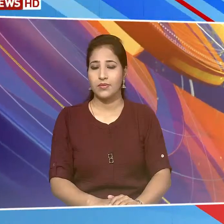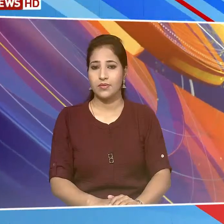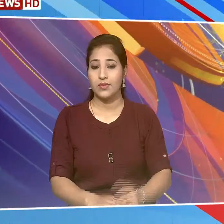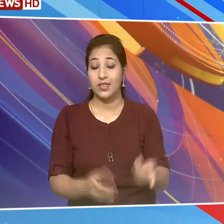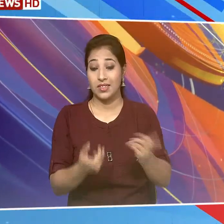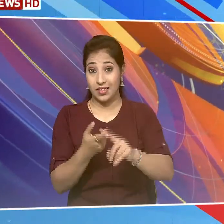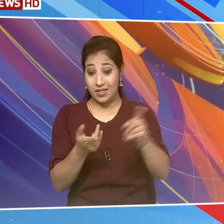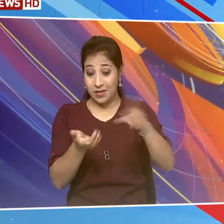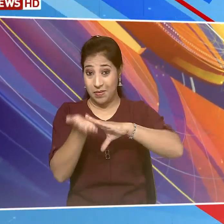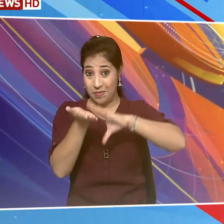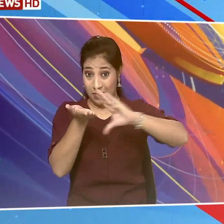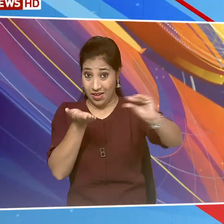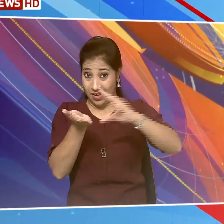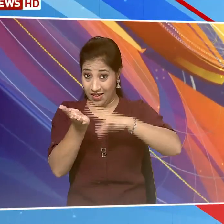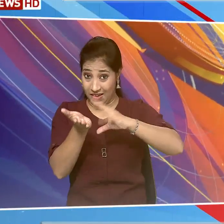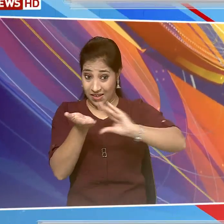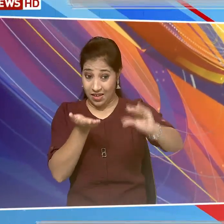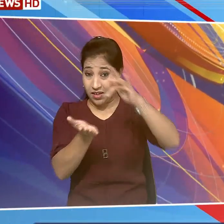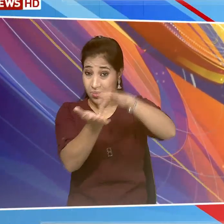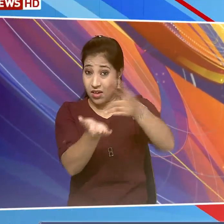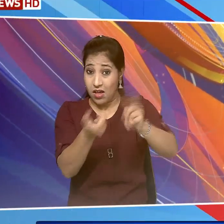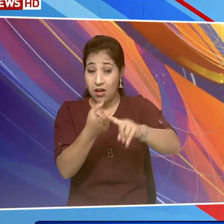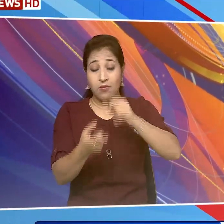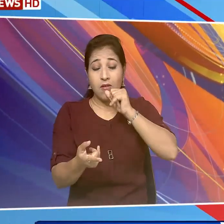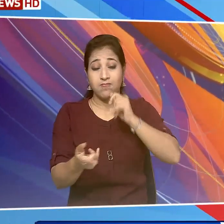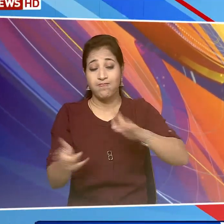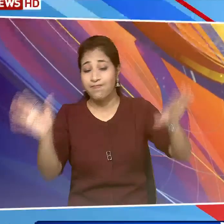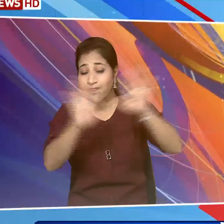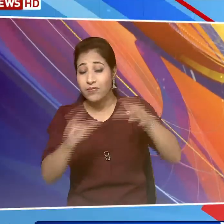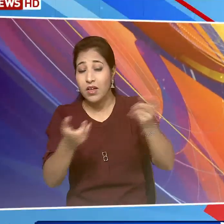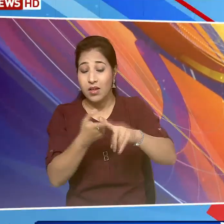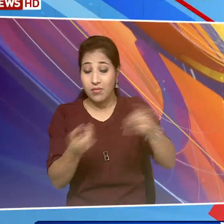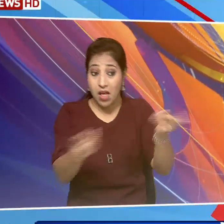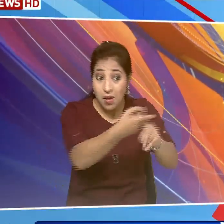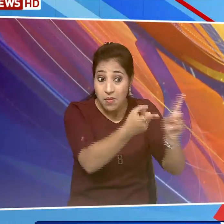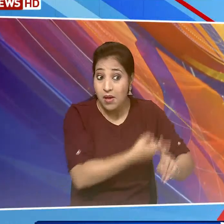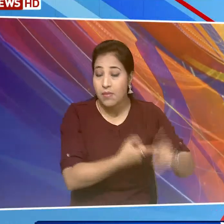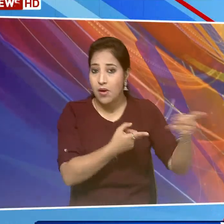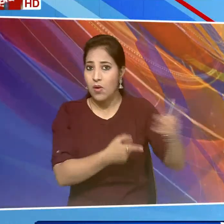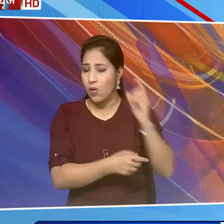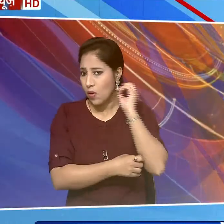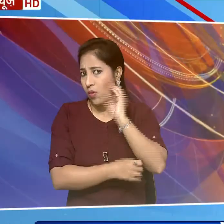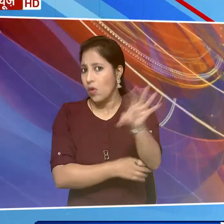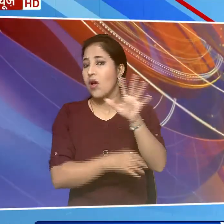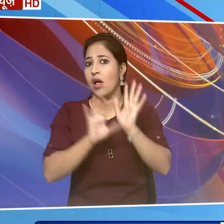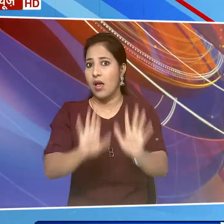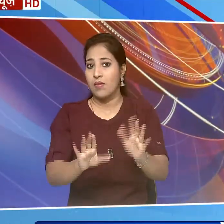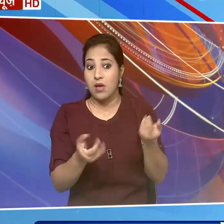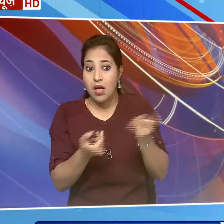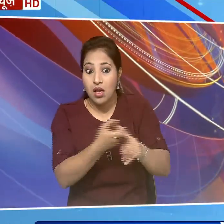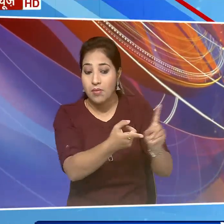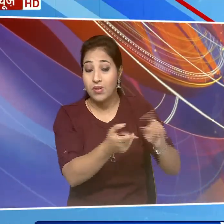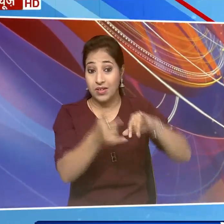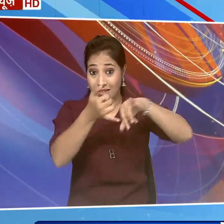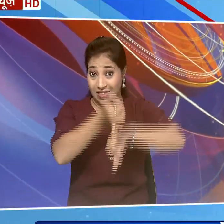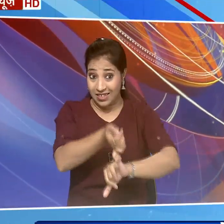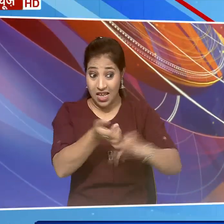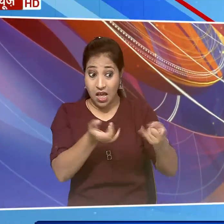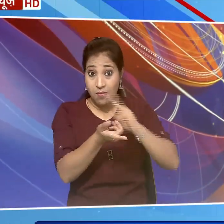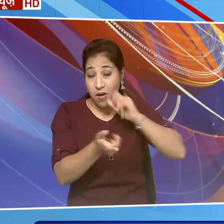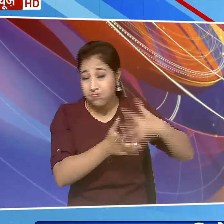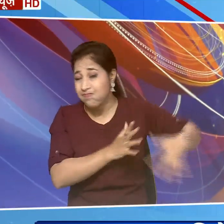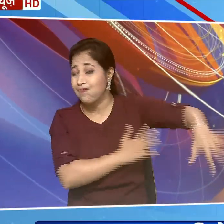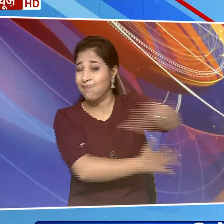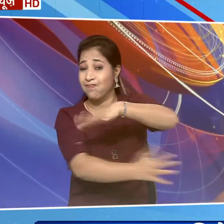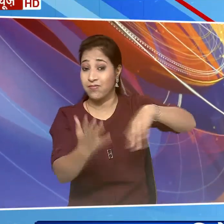वहीं मेघाले में आपदा प्रवंधन अधिकारियों को हाई एलर्ट पर रखा गया है क्योंकि सित्रांग चक्रवात